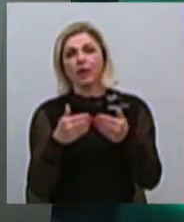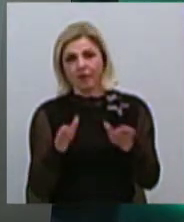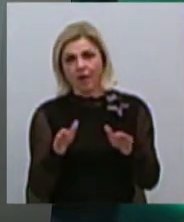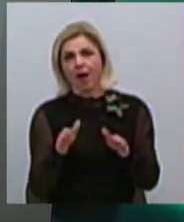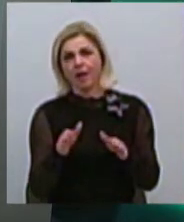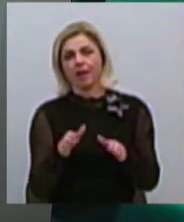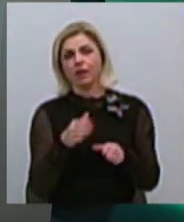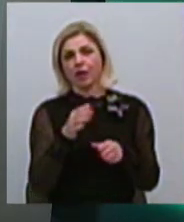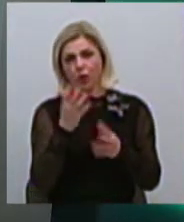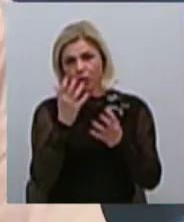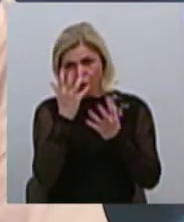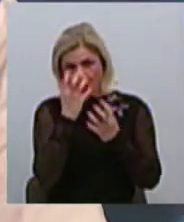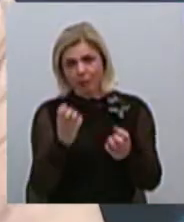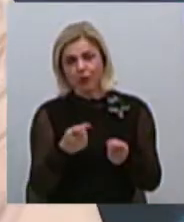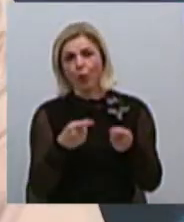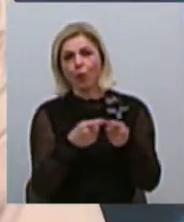реалізації